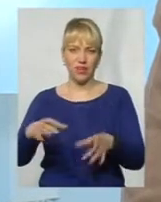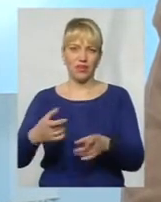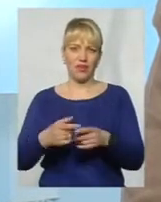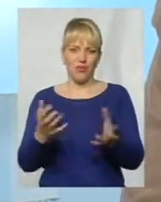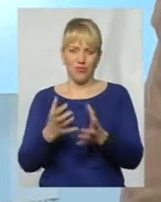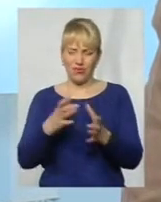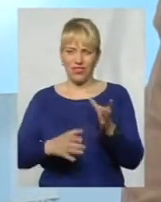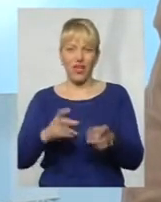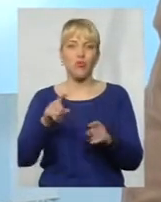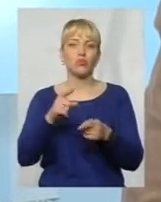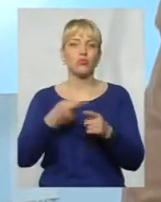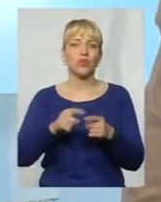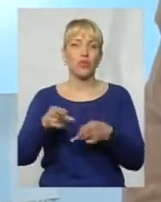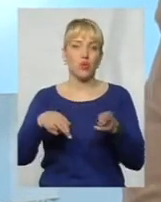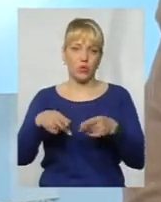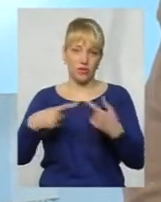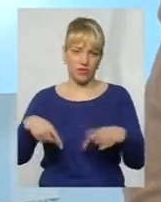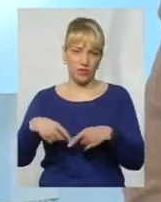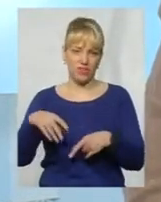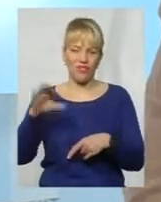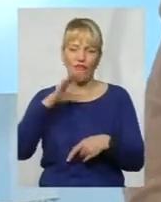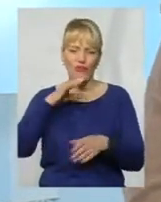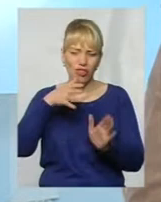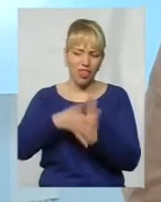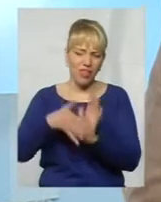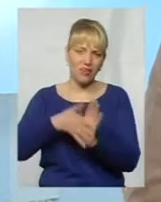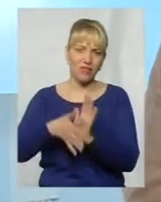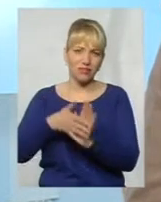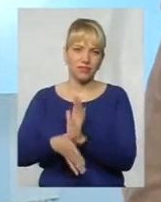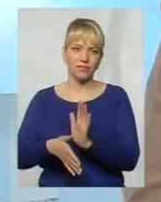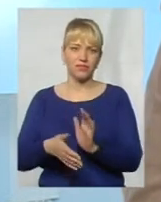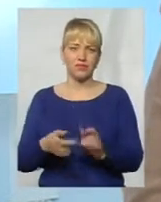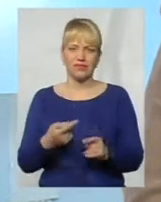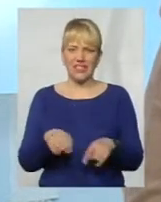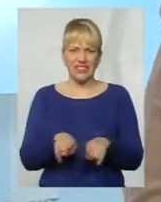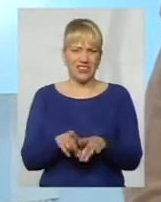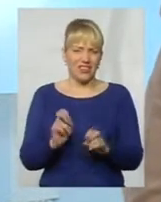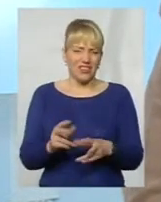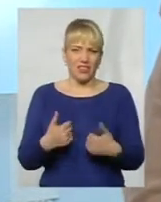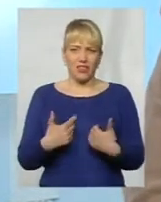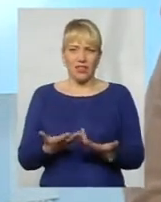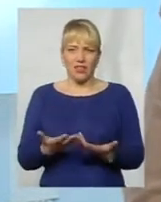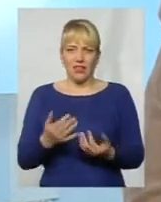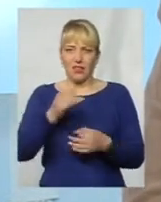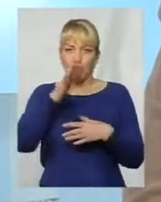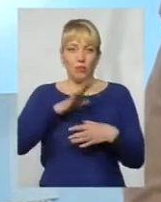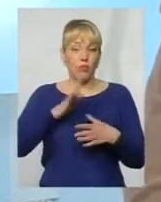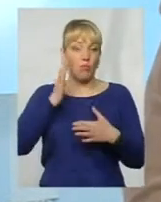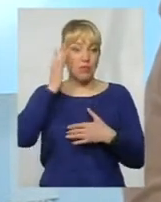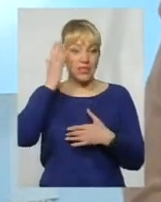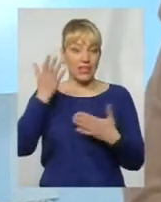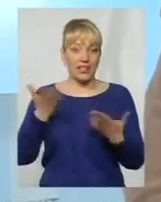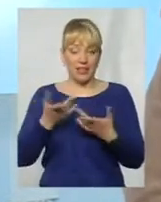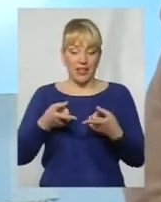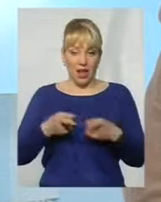От, всюду тікла вода, всюду, ну, так якось, ну, не можна було представити, в якій